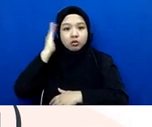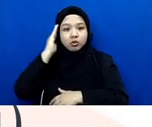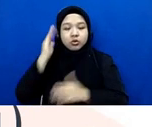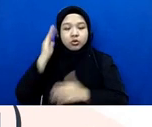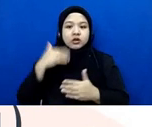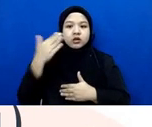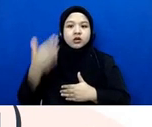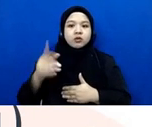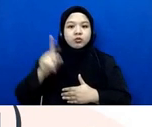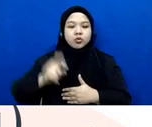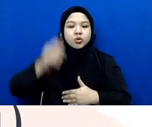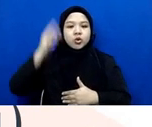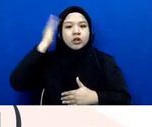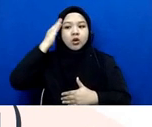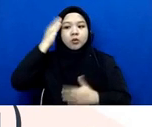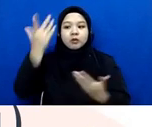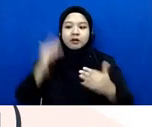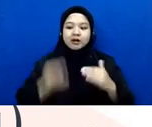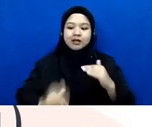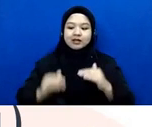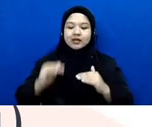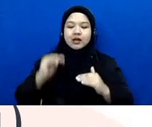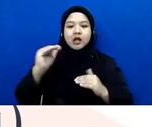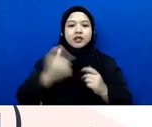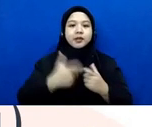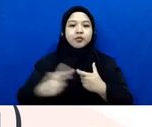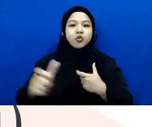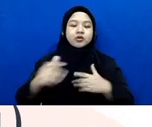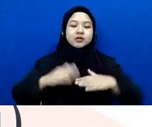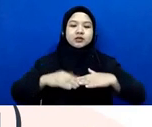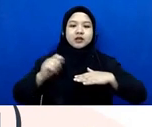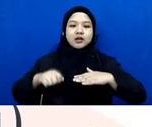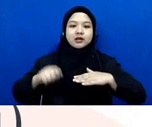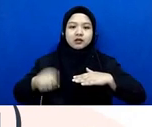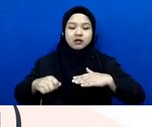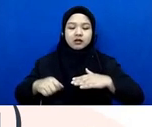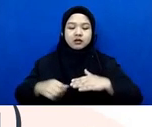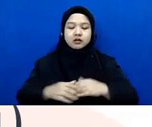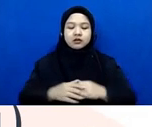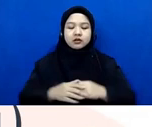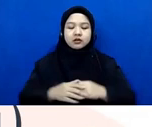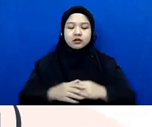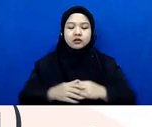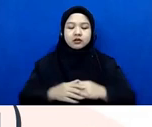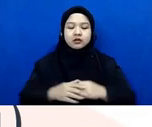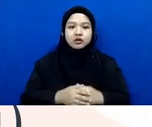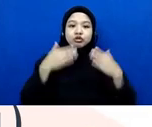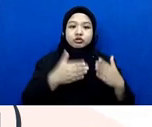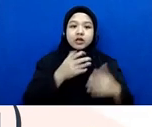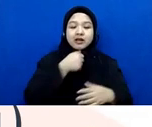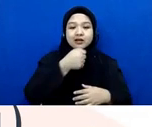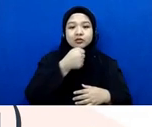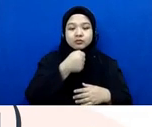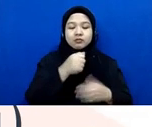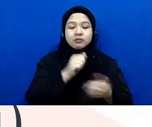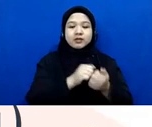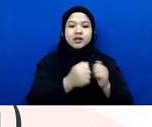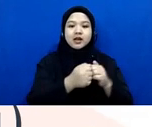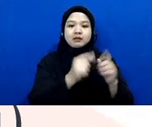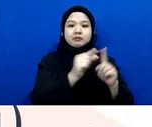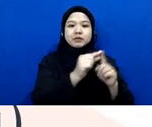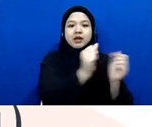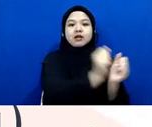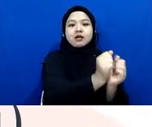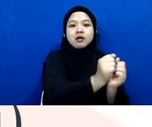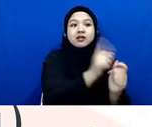tingkatan dari proses peradilannya nah terutama ini untuk keliputan perkara pidana karena kalau